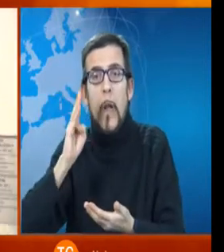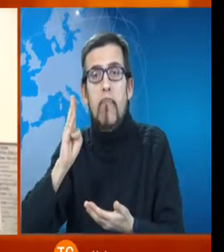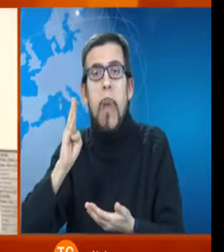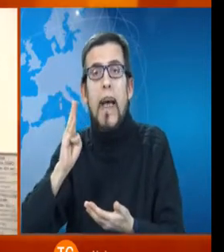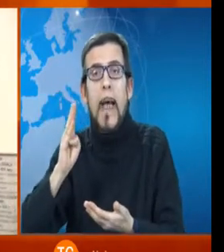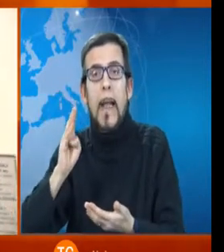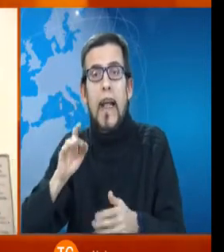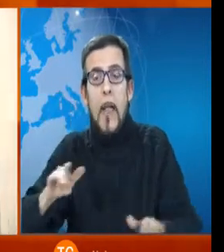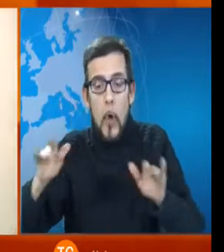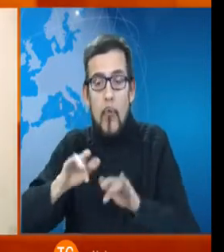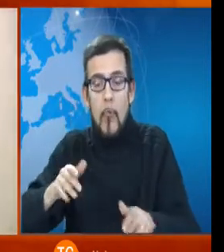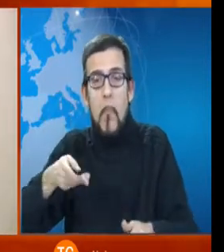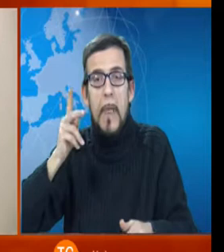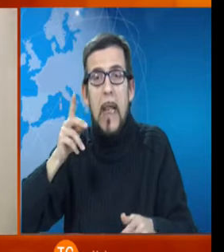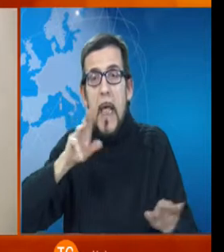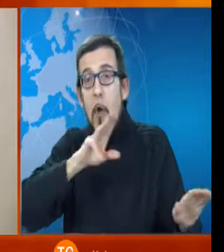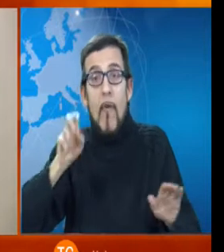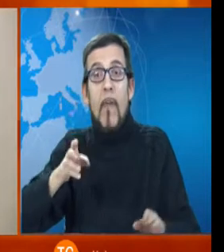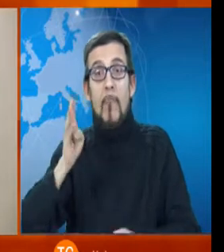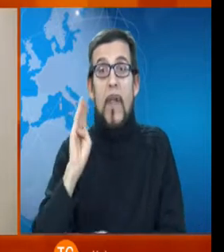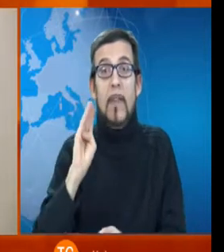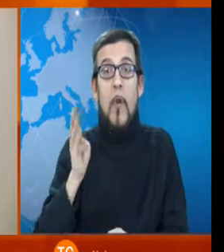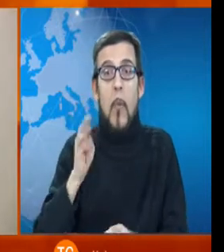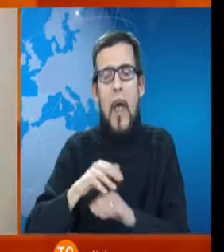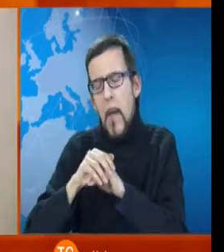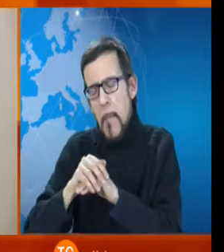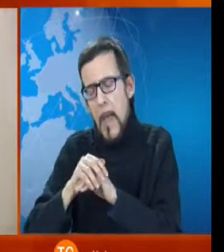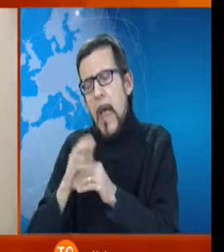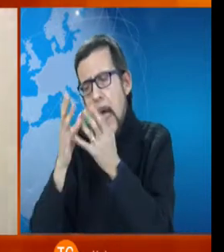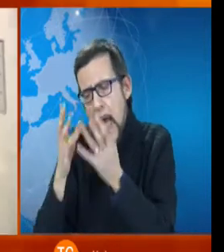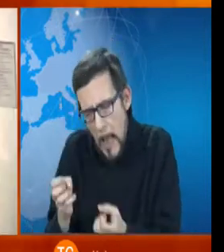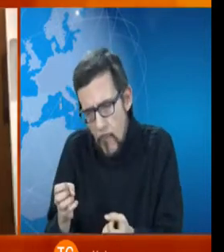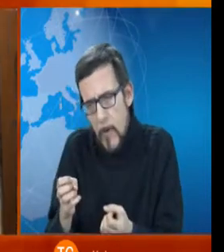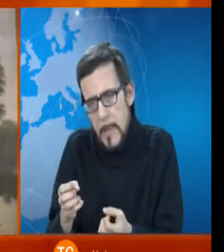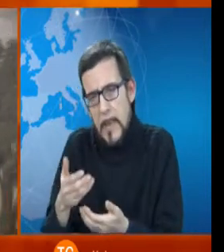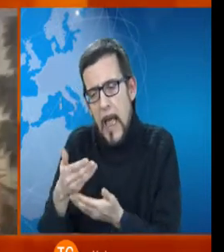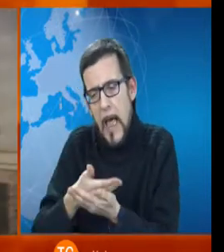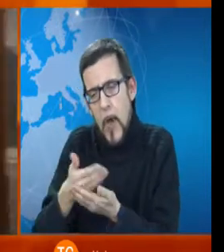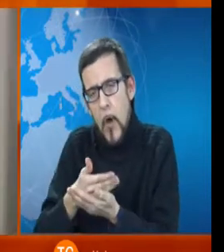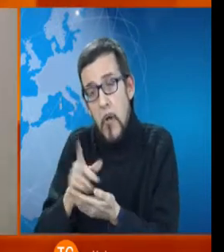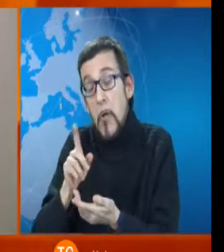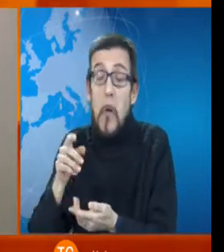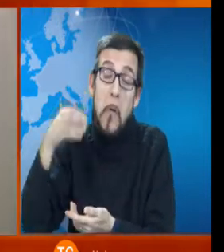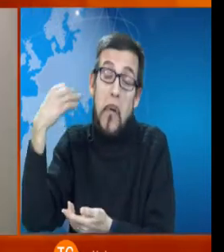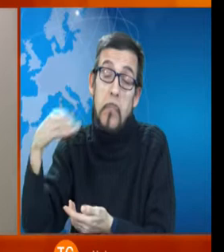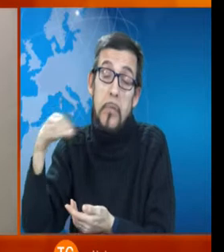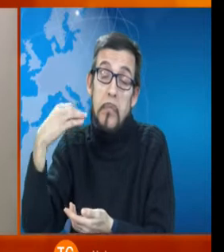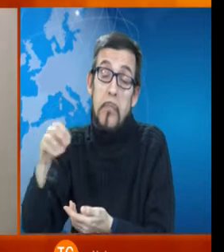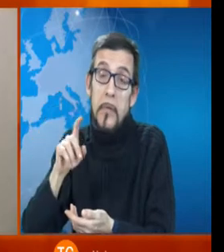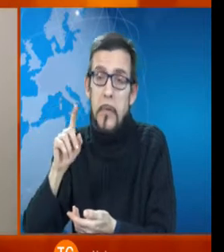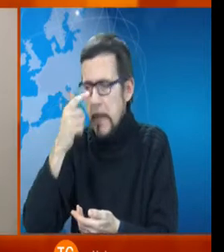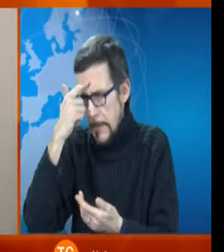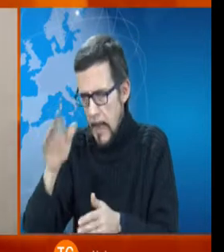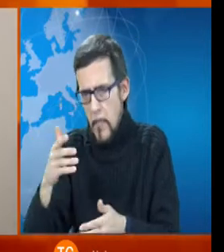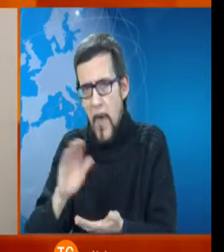pregandolo di accettare questi oggetti che lui chiama di non eccesso valore in realtà sappiamo che hanno un